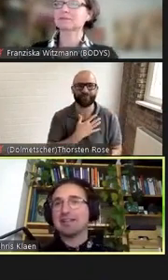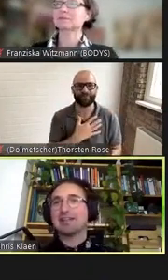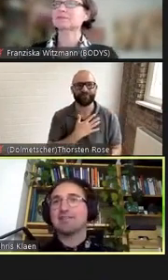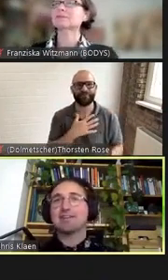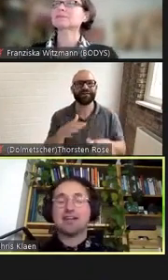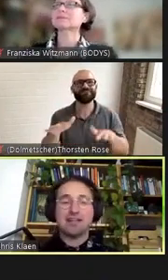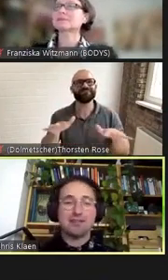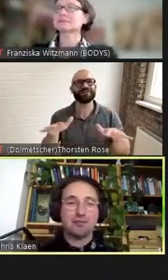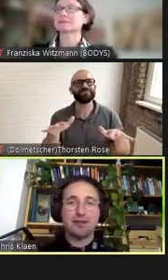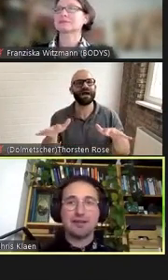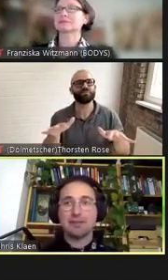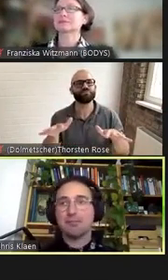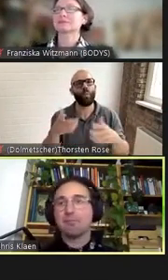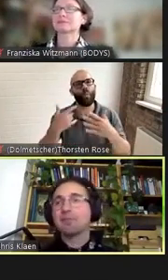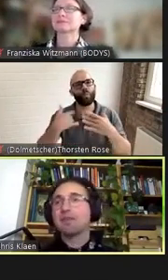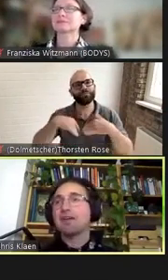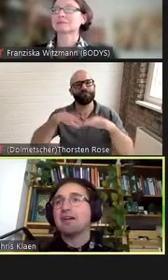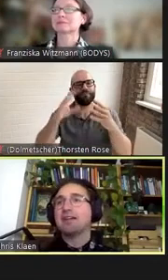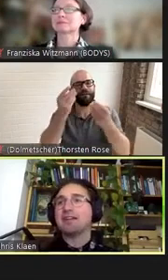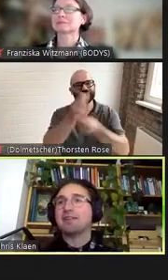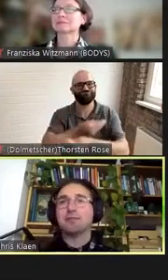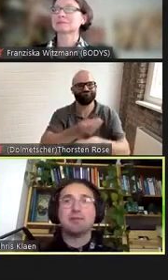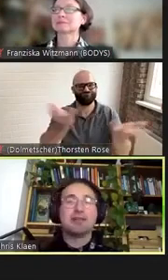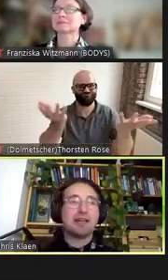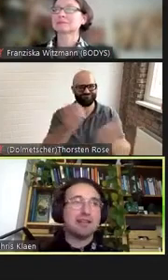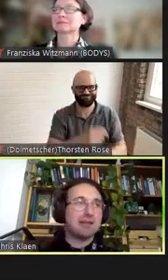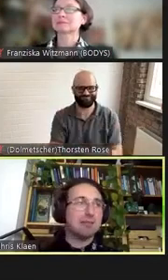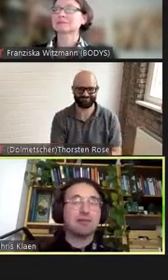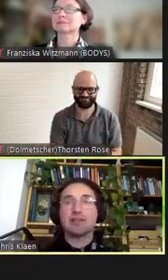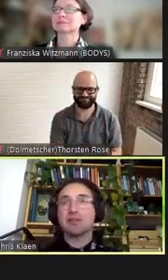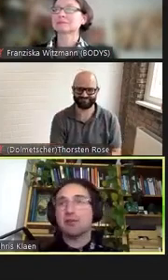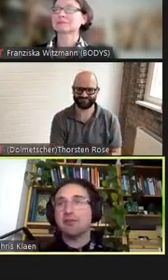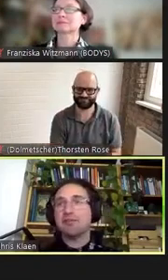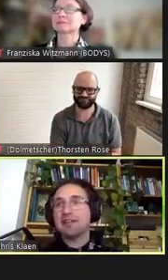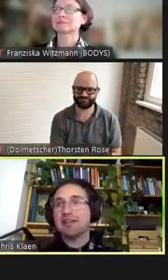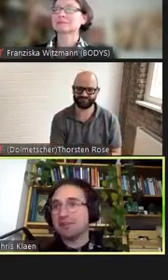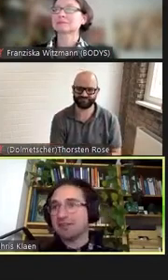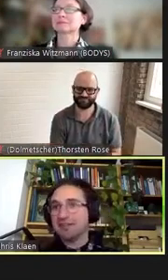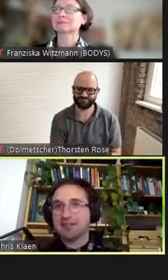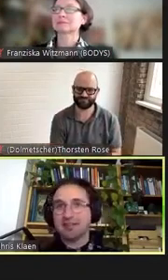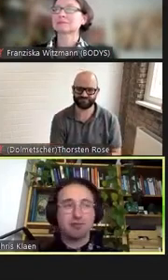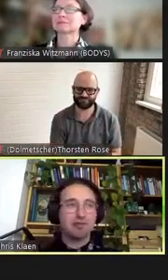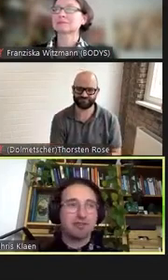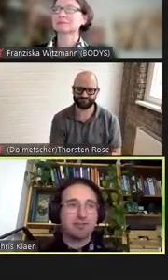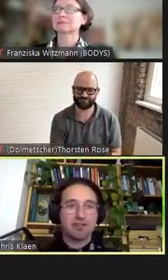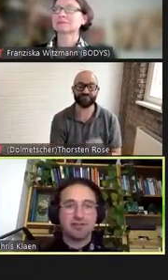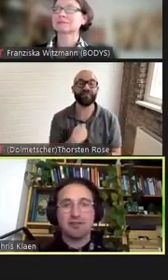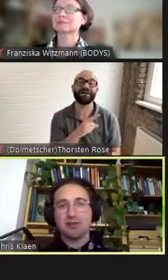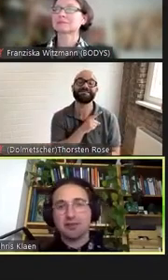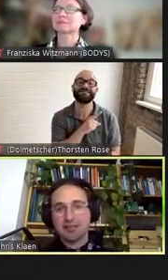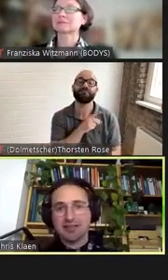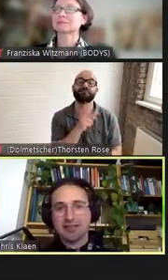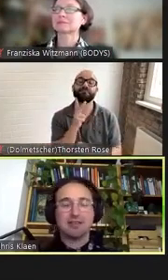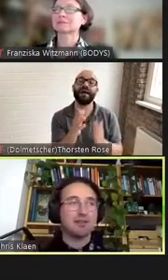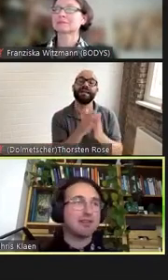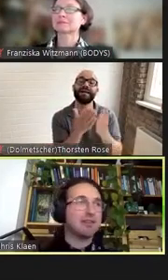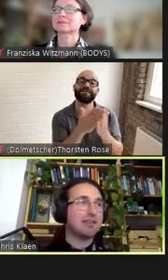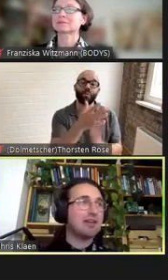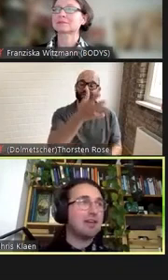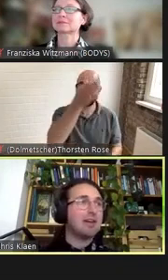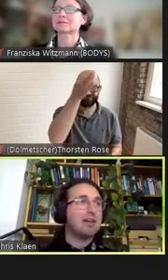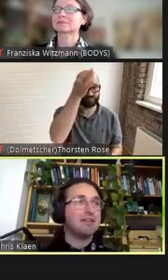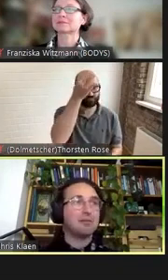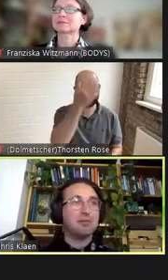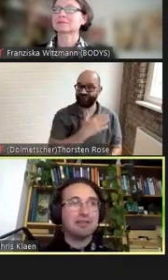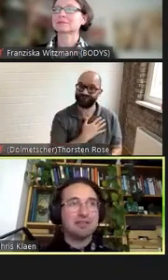eigenen Klänge etwas einzubringen Dazu die kleine Anmerkung ich komme weder aus der Literaturwissenschaft noch direkt aus